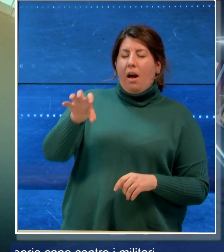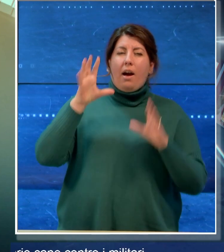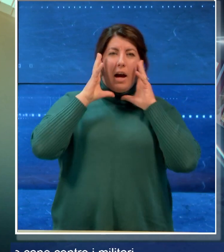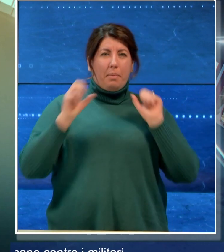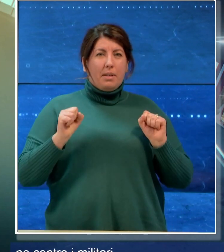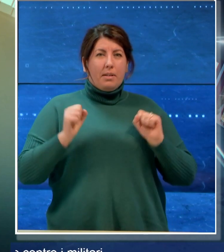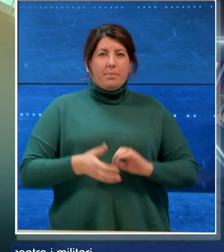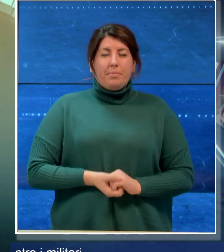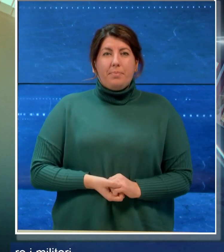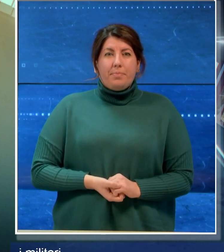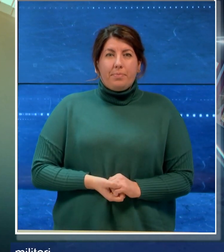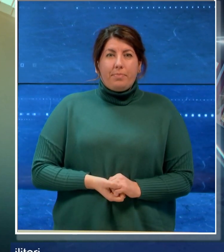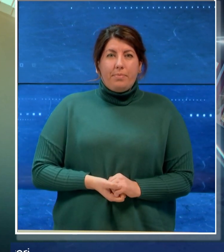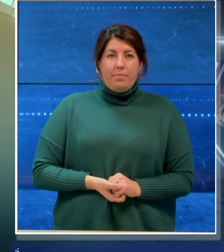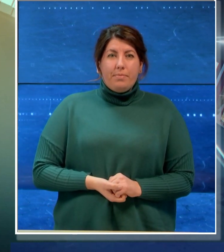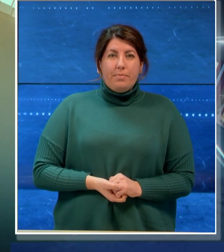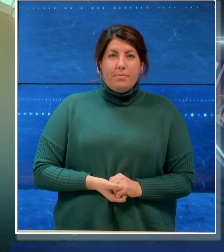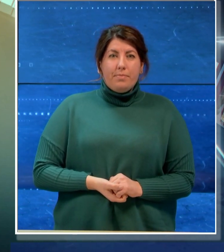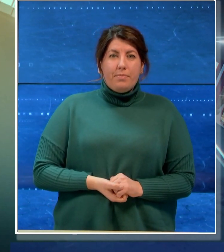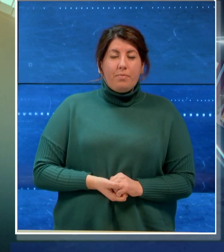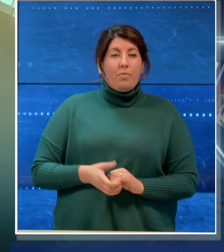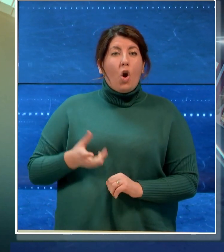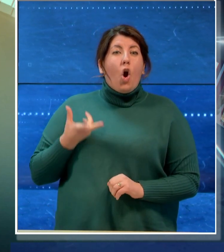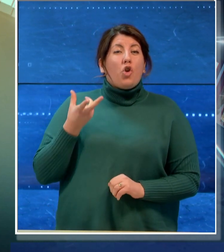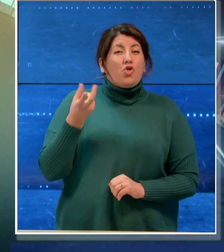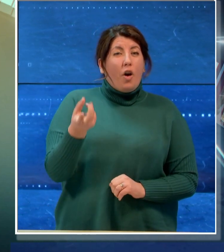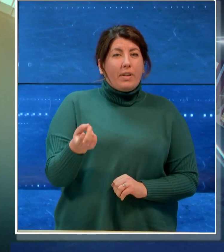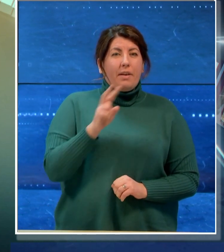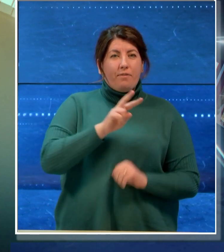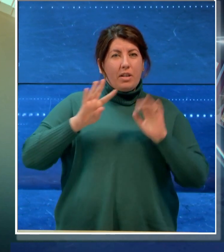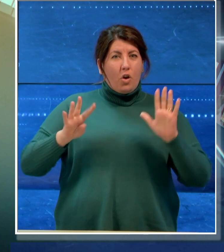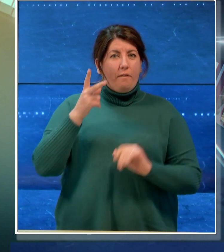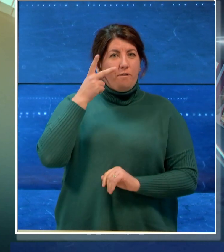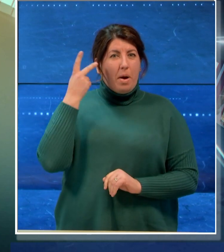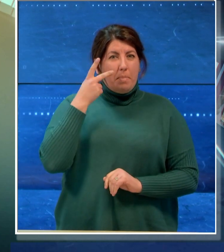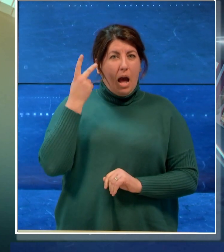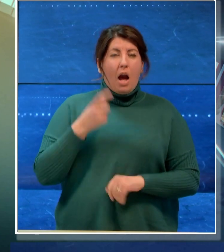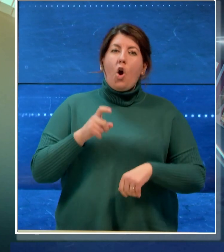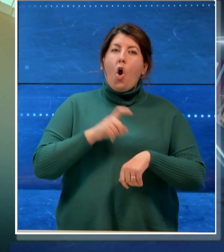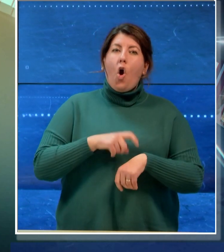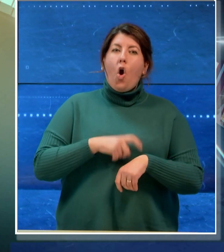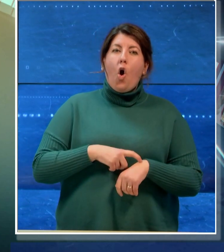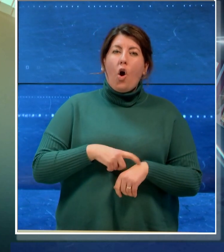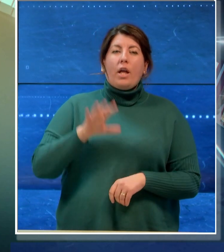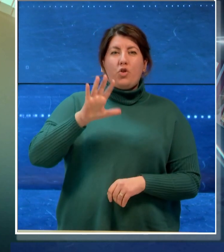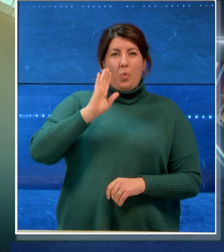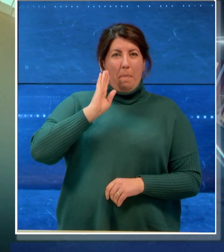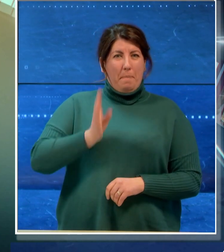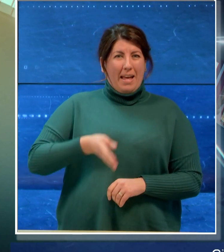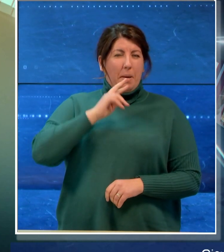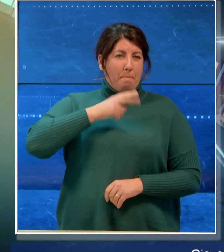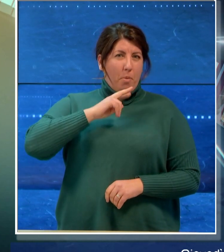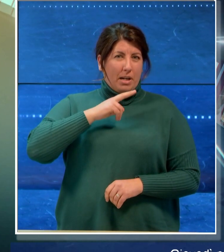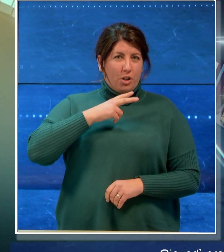militari giovedì prossimo 29 febbraio alle 17.30